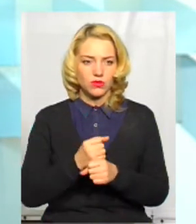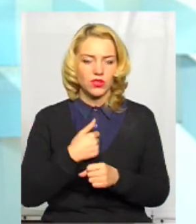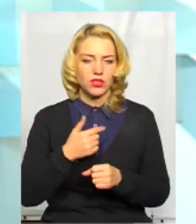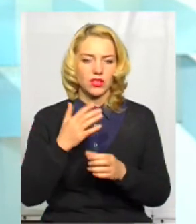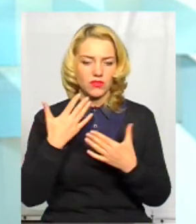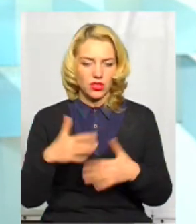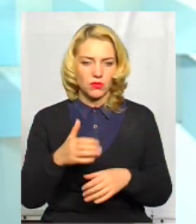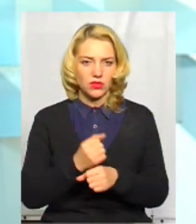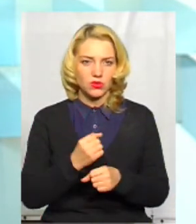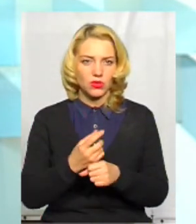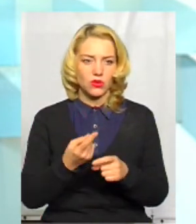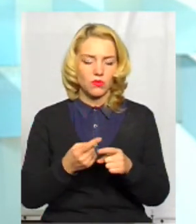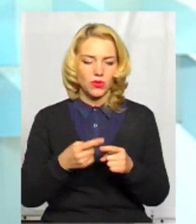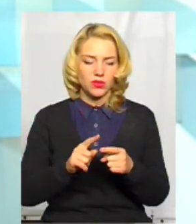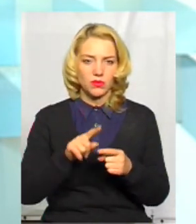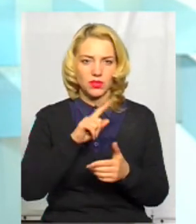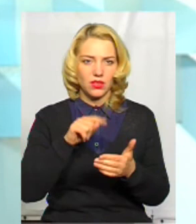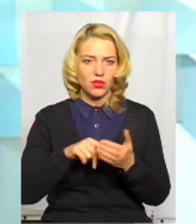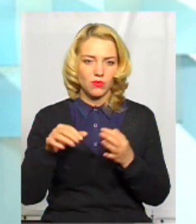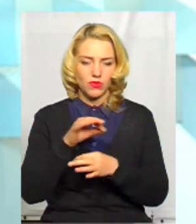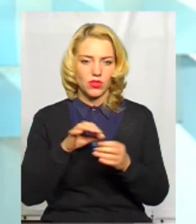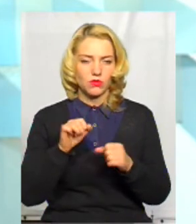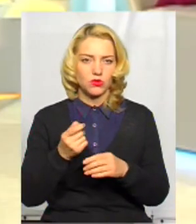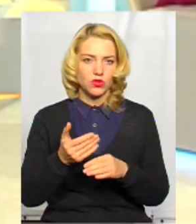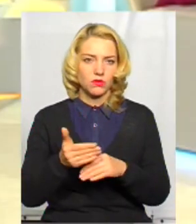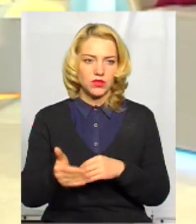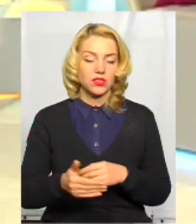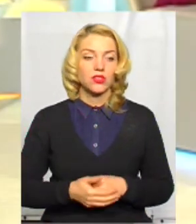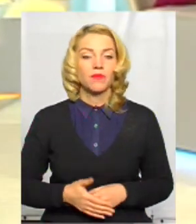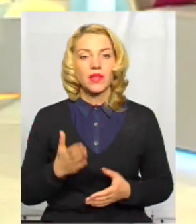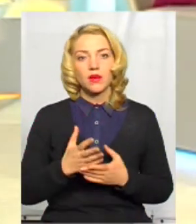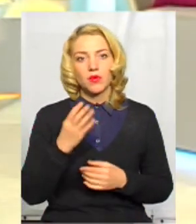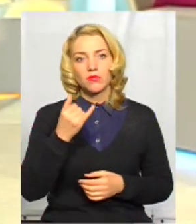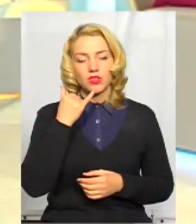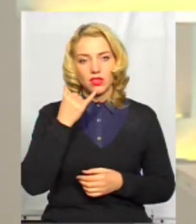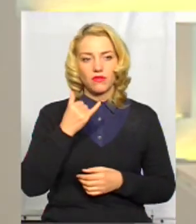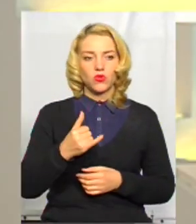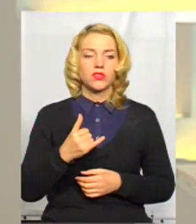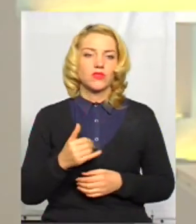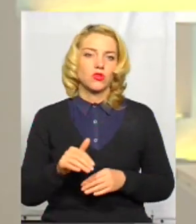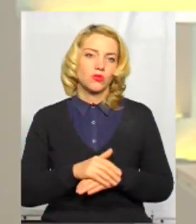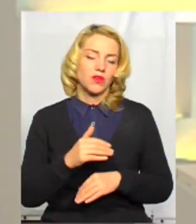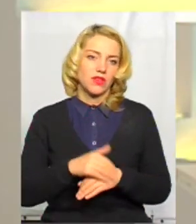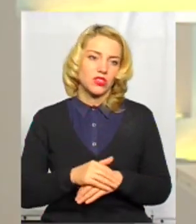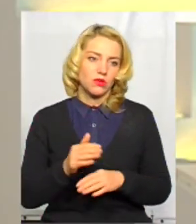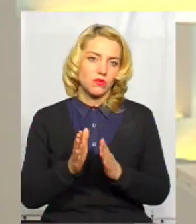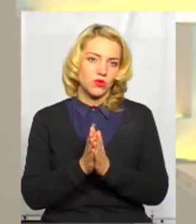вже працюю, але поговорити про це детальніше ми зможемо трошечки пізніше. І маємо ще телефонний дзвінок. Добрий вечір, прошу.